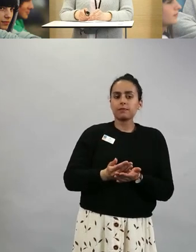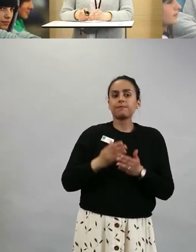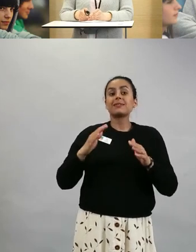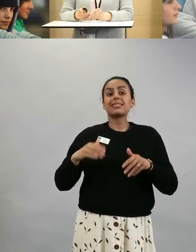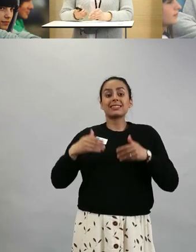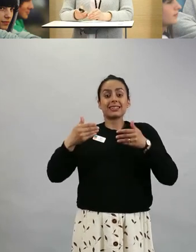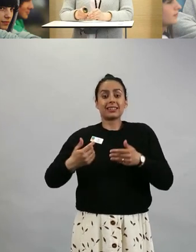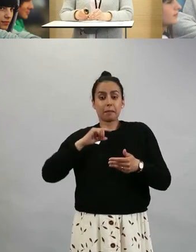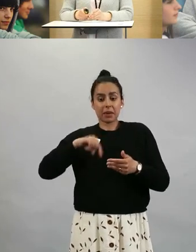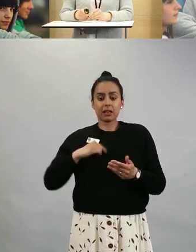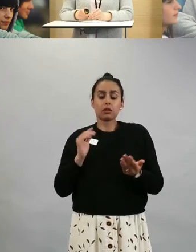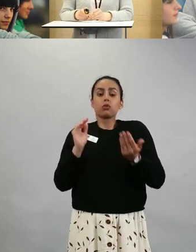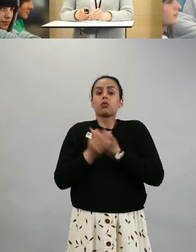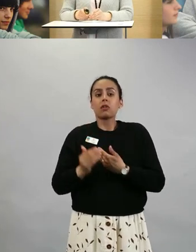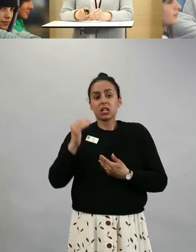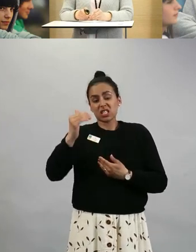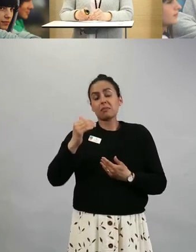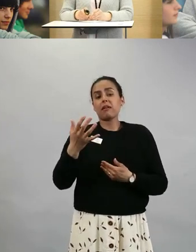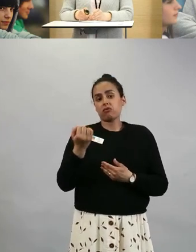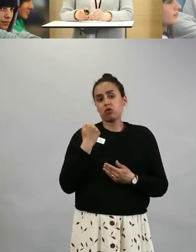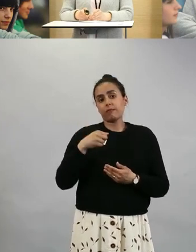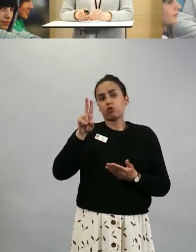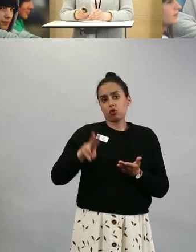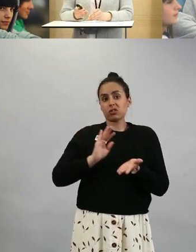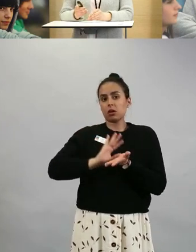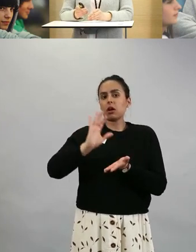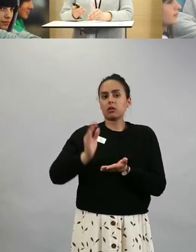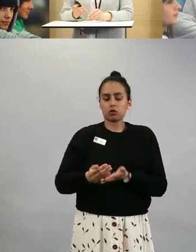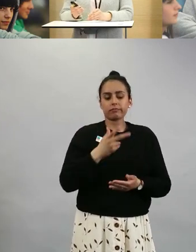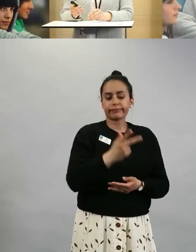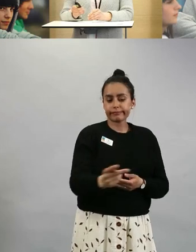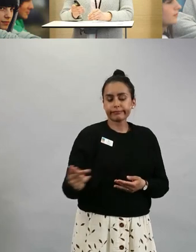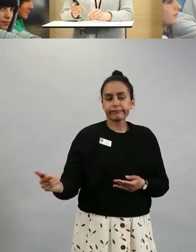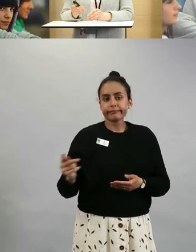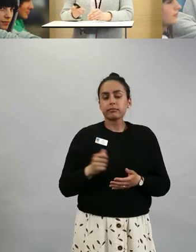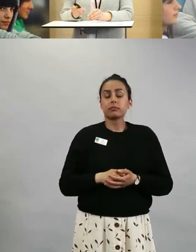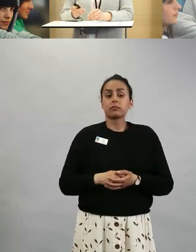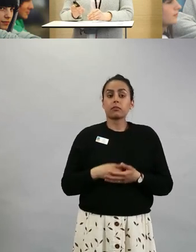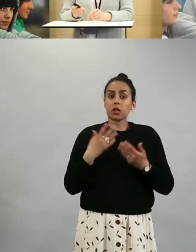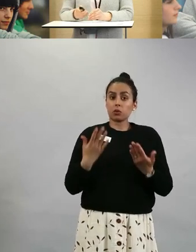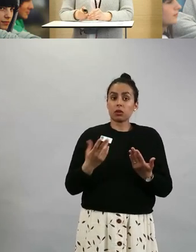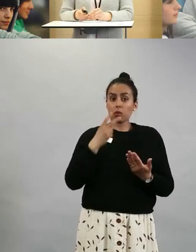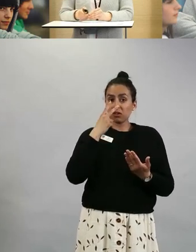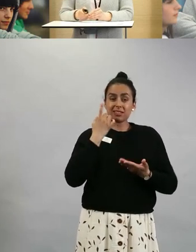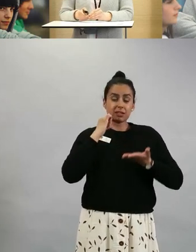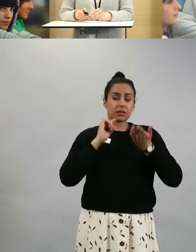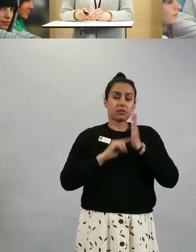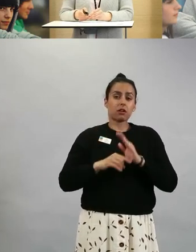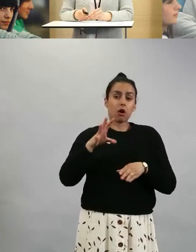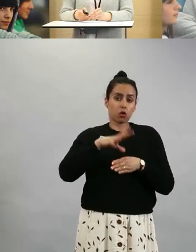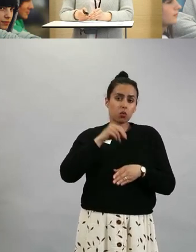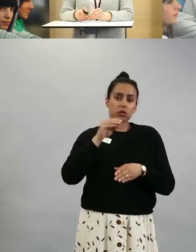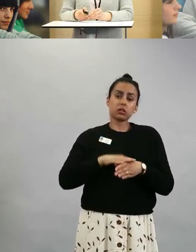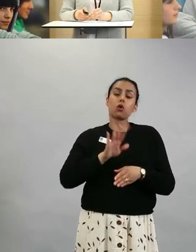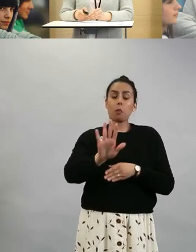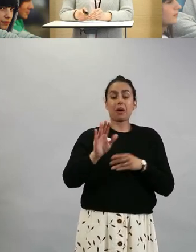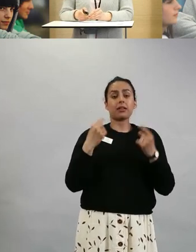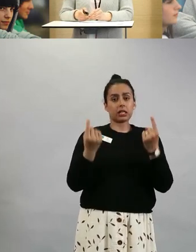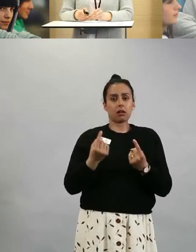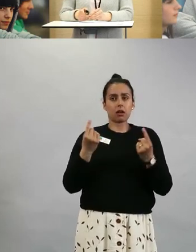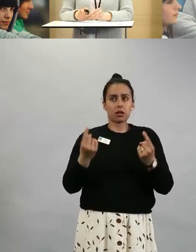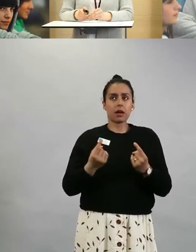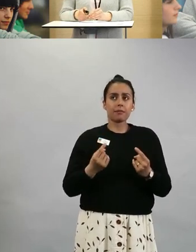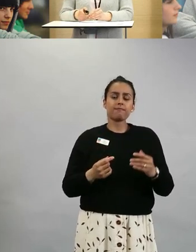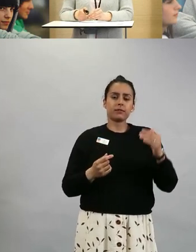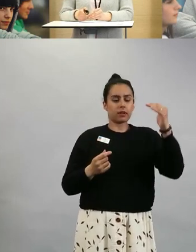turvallisemmin voidaan antaa niitä kakkosannoksia. Eli tuossa kun vaikka katsotaan sitten Ruotsia, niin on selkeästi